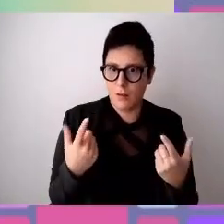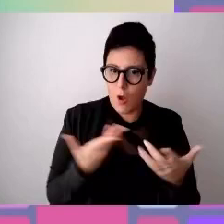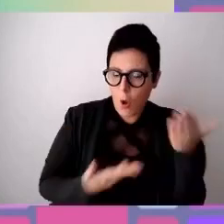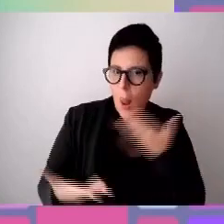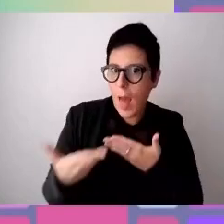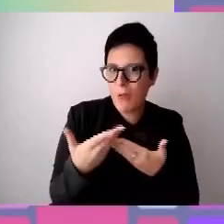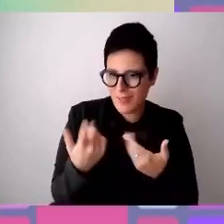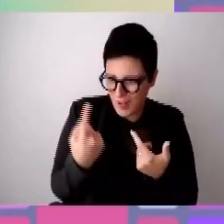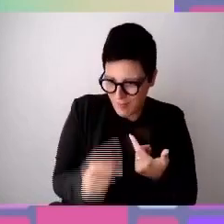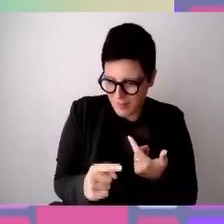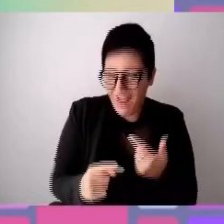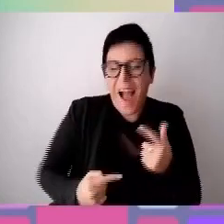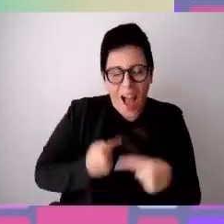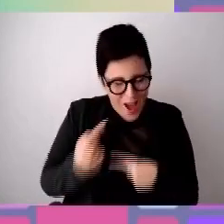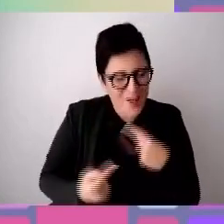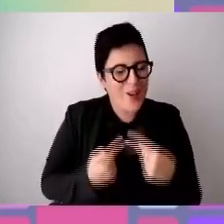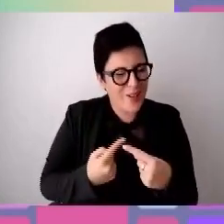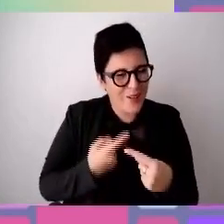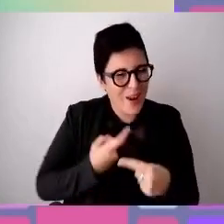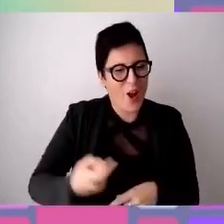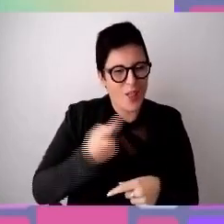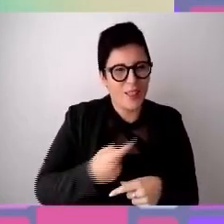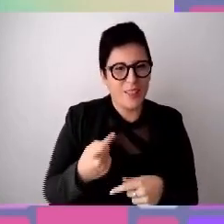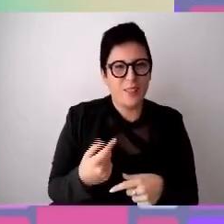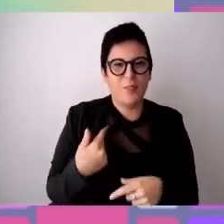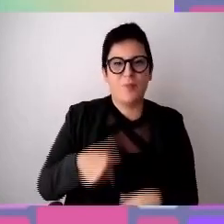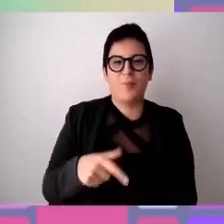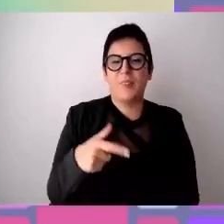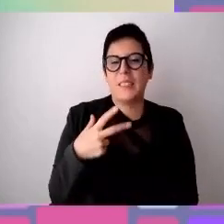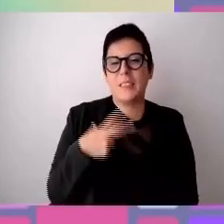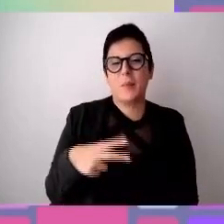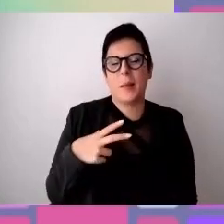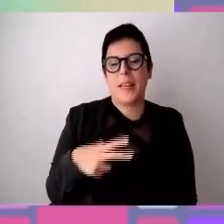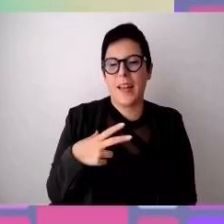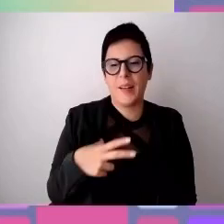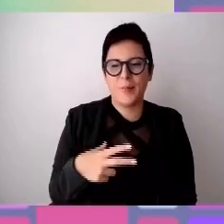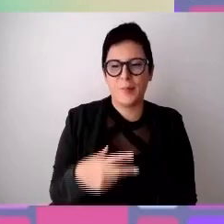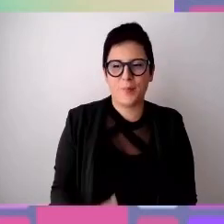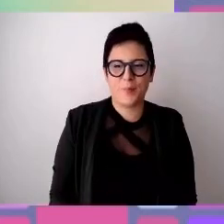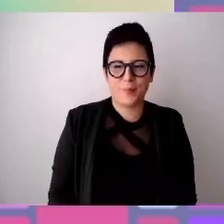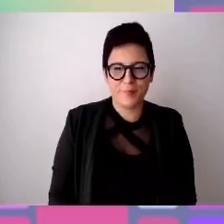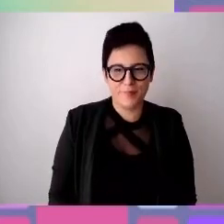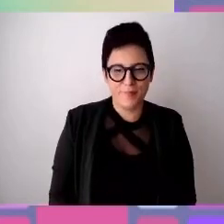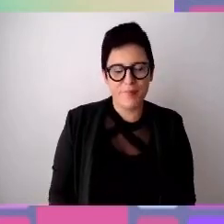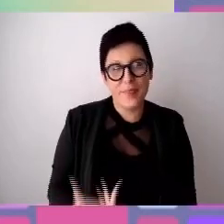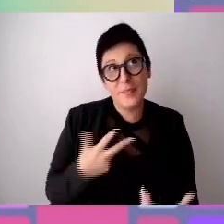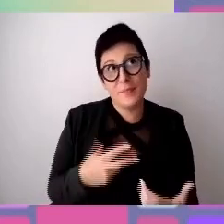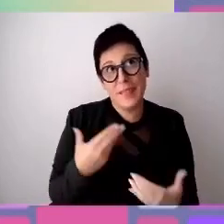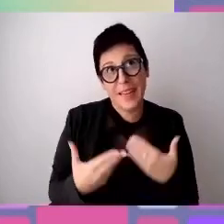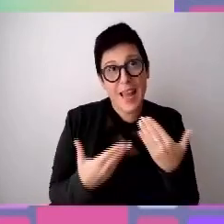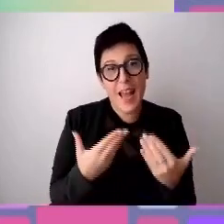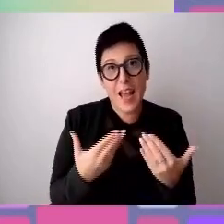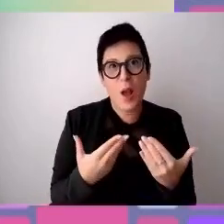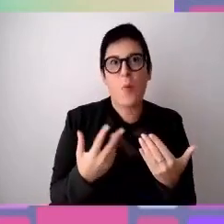speriamo che, come direi, si acquisissano sempre i più